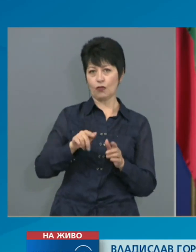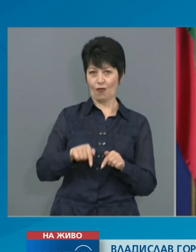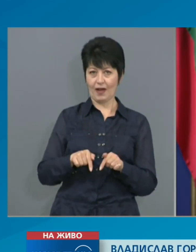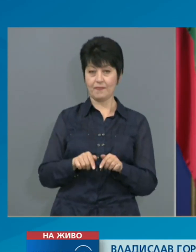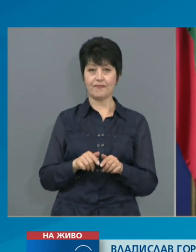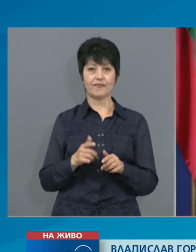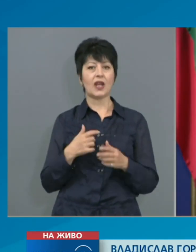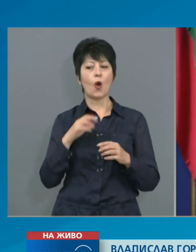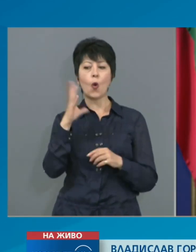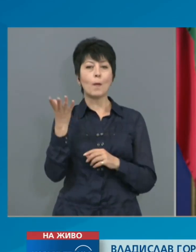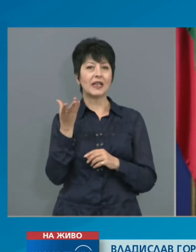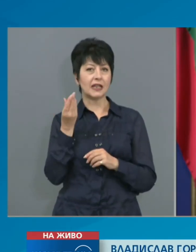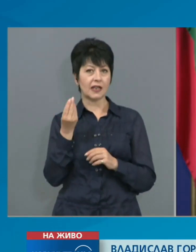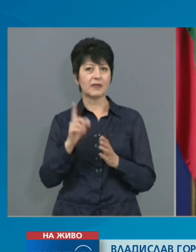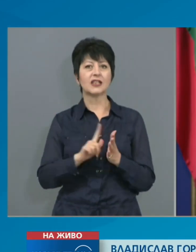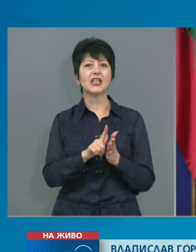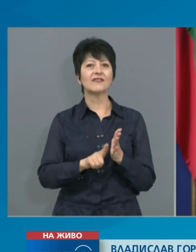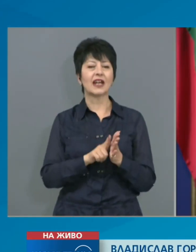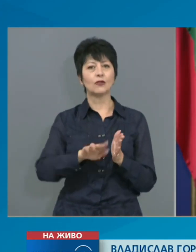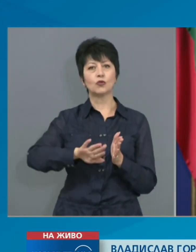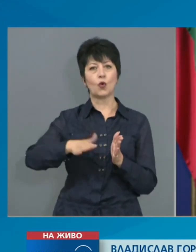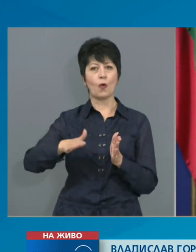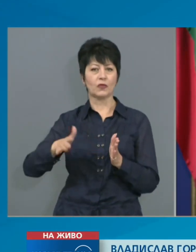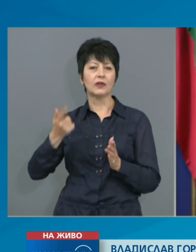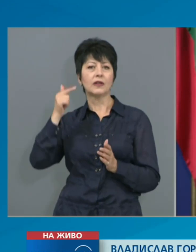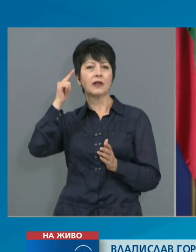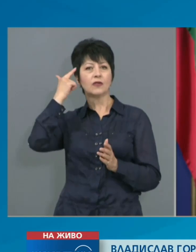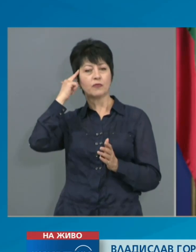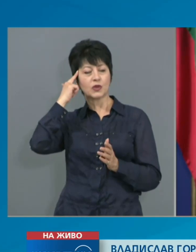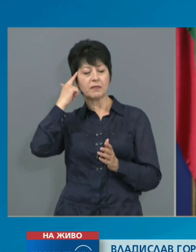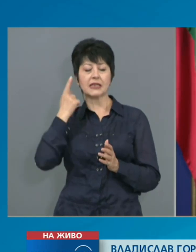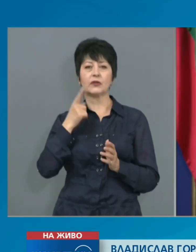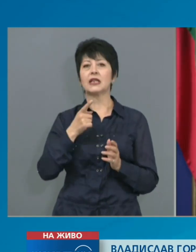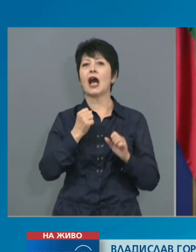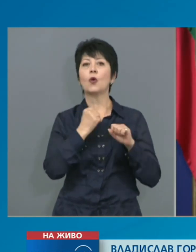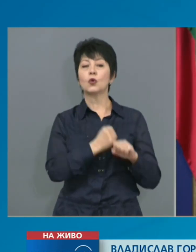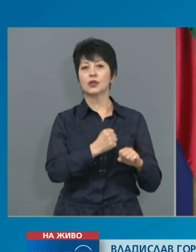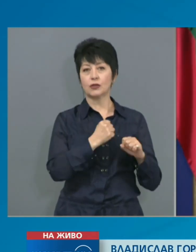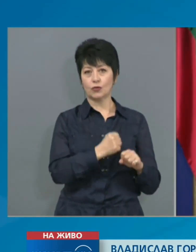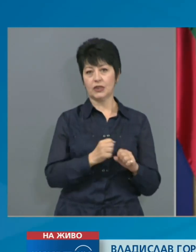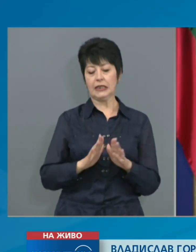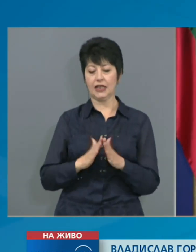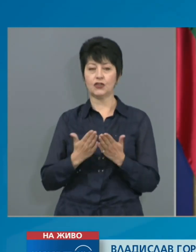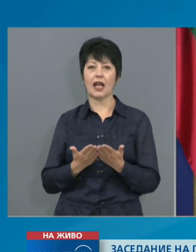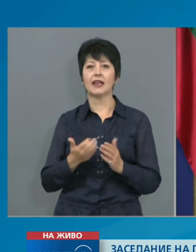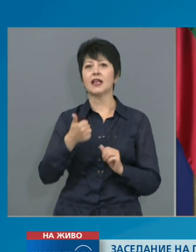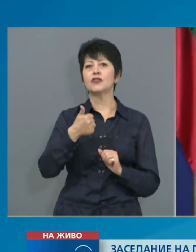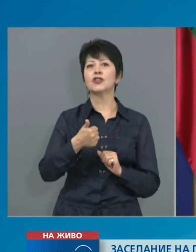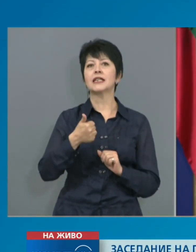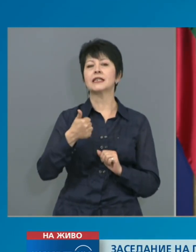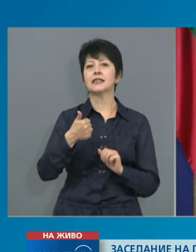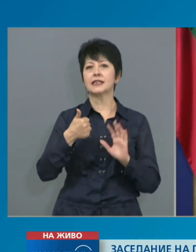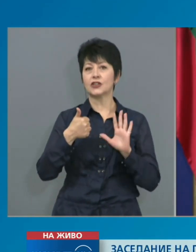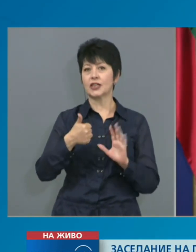извареното положение по смисъла на Конституцията, член 84-и няма